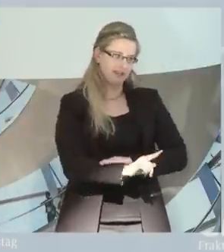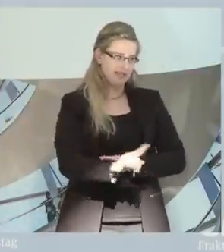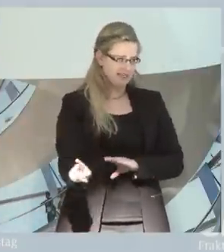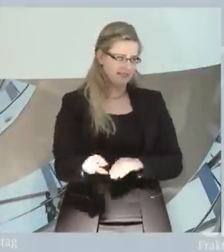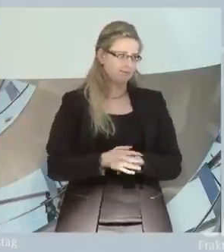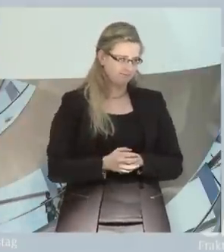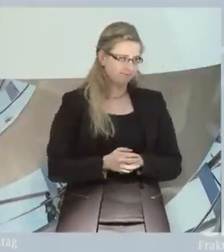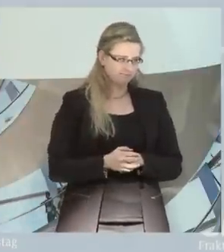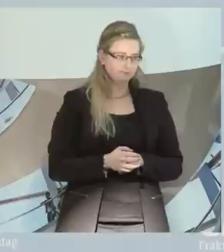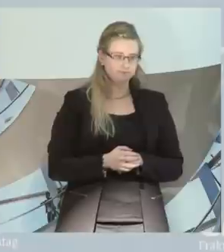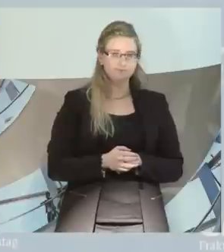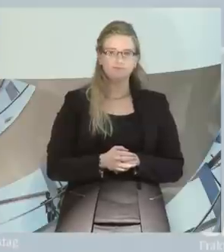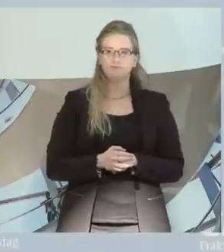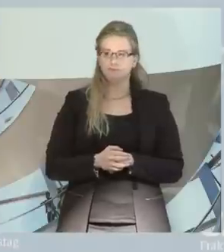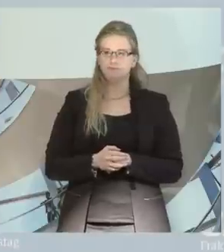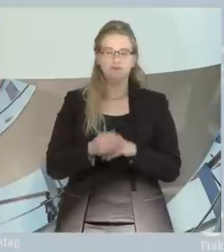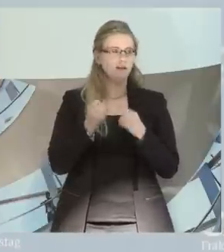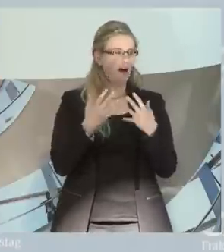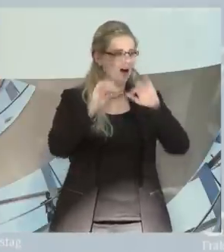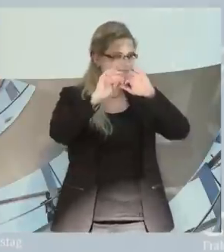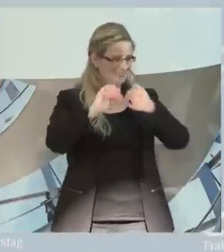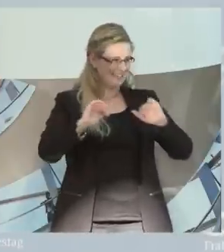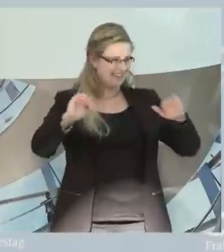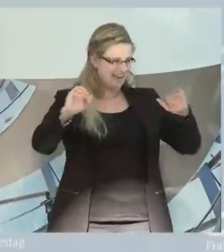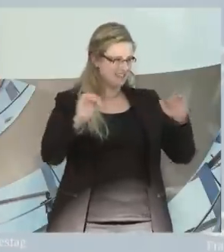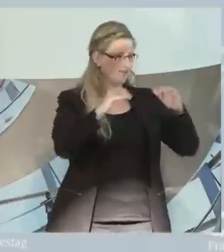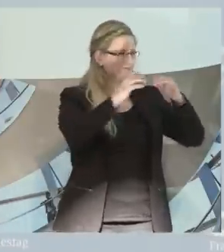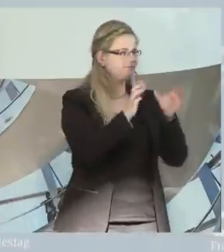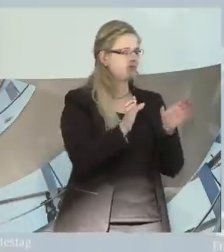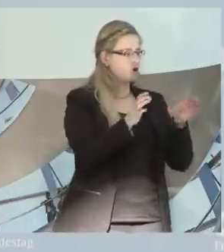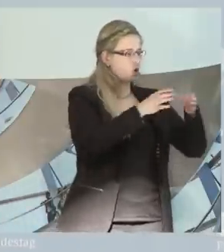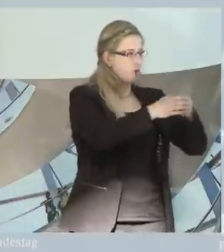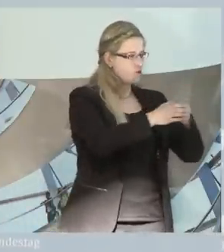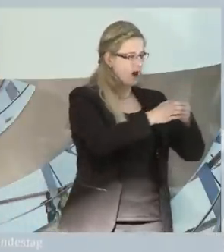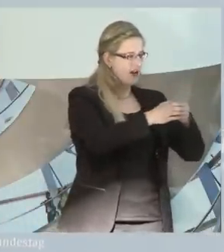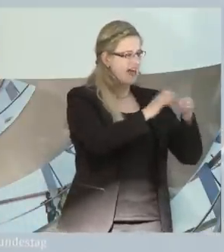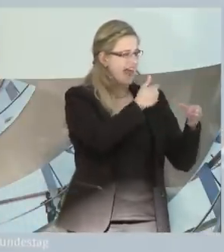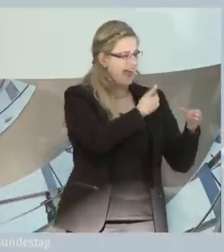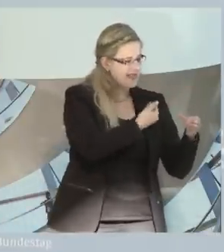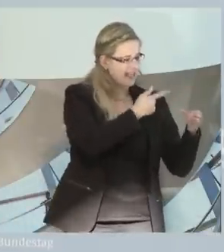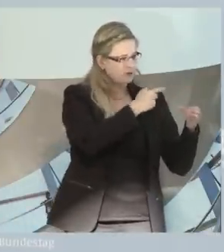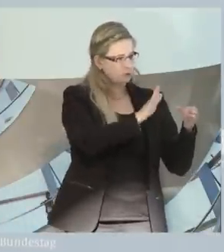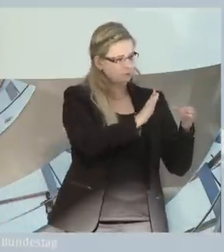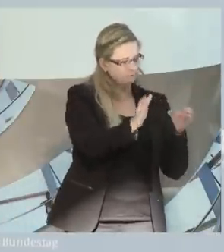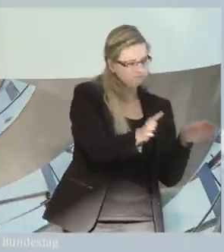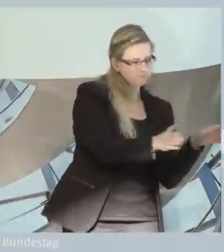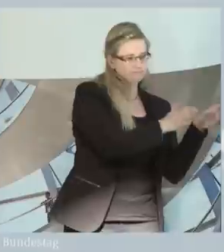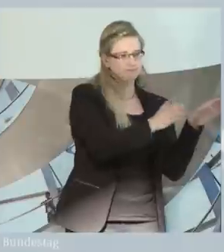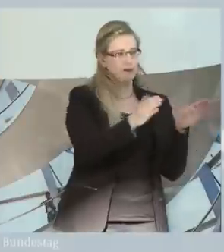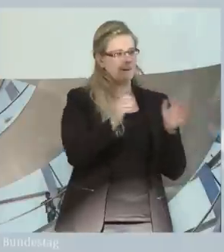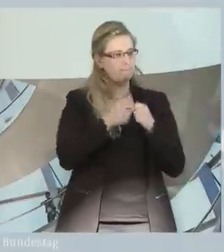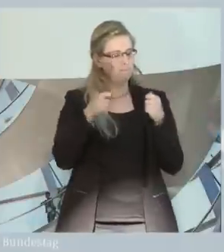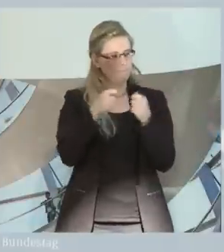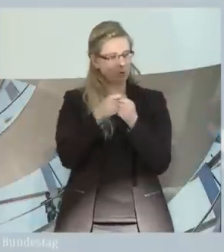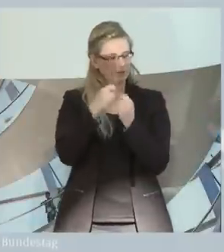Ja, dadurch, dass wir es abgekoppelt haben von der Frage der kommunalen Entlastung, können wir uns auf die